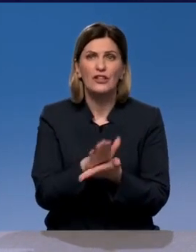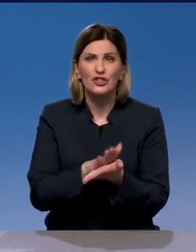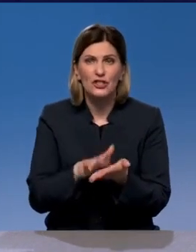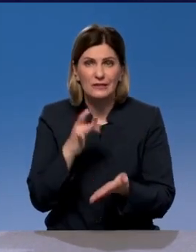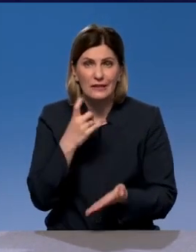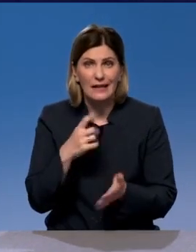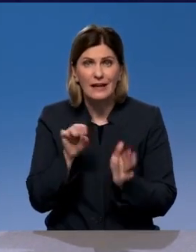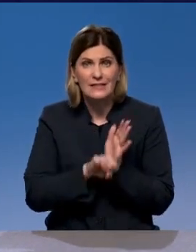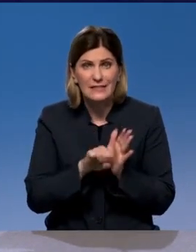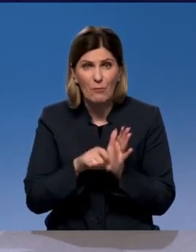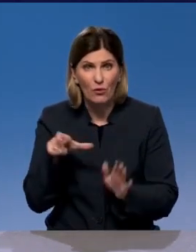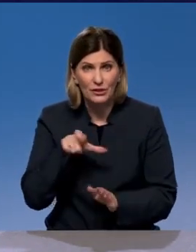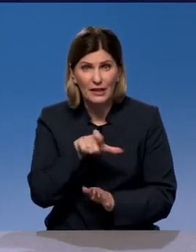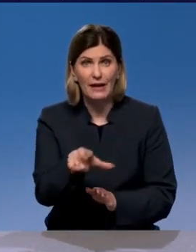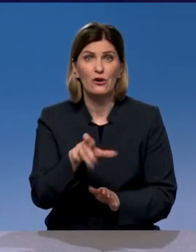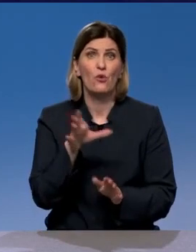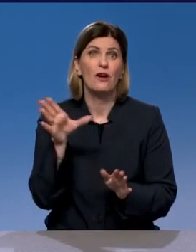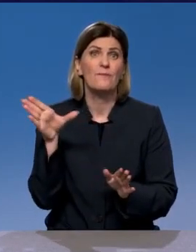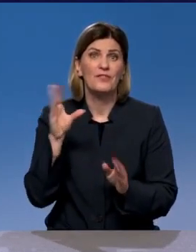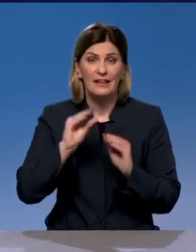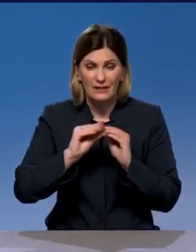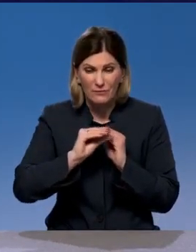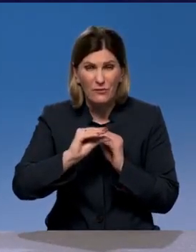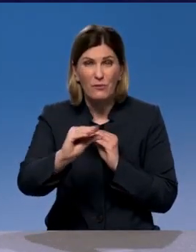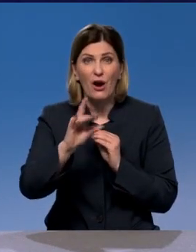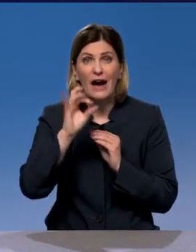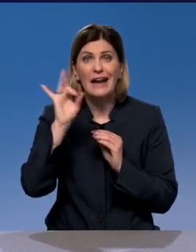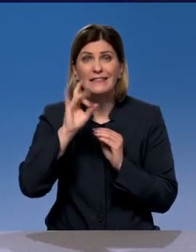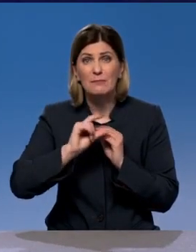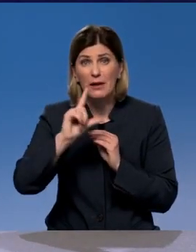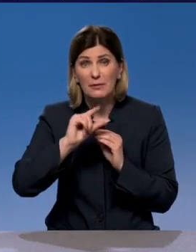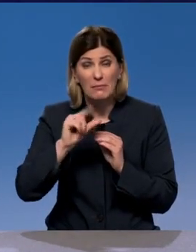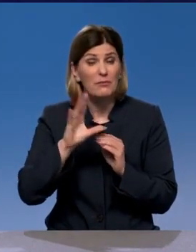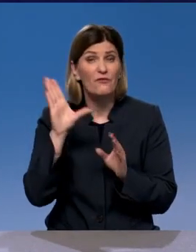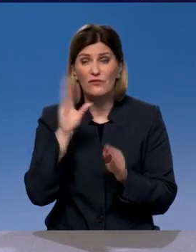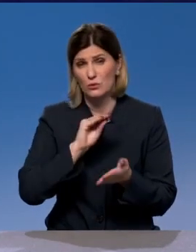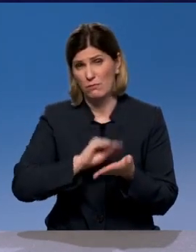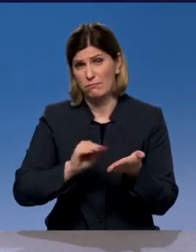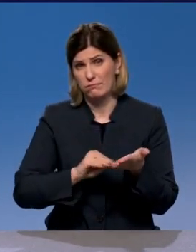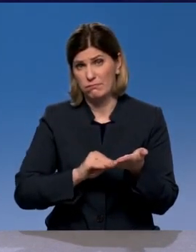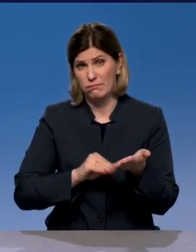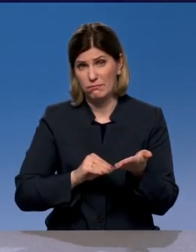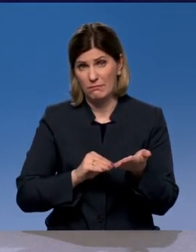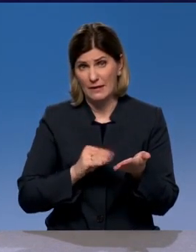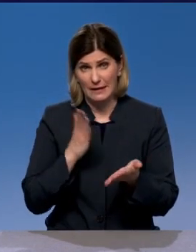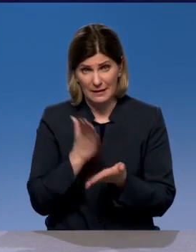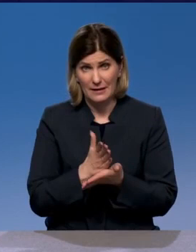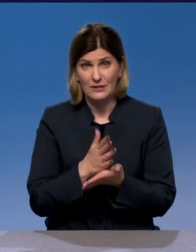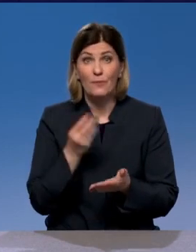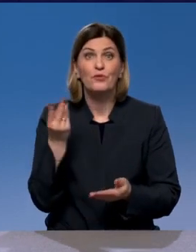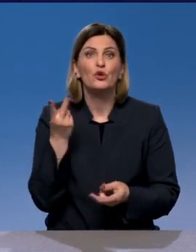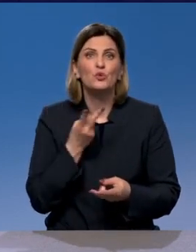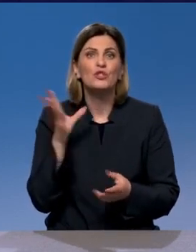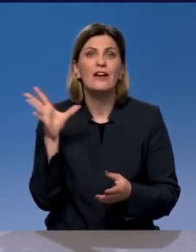заканчивая толщиной дорожного полотна. Поэтому тут велосипед изобретать не надо, он давно уже изобретен. Просто нужно улучшить